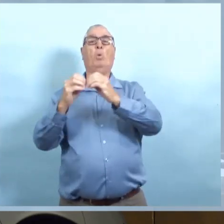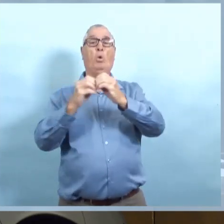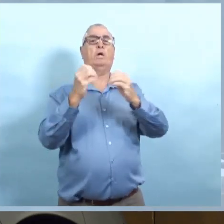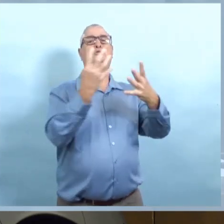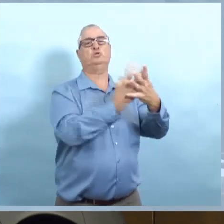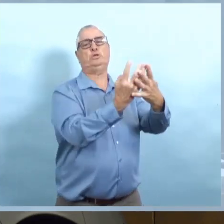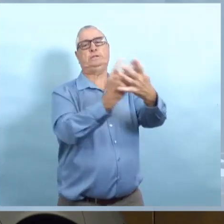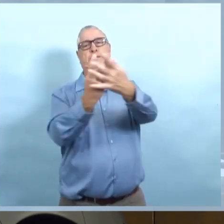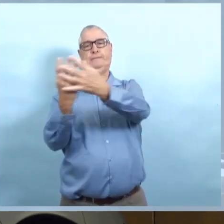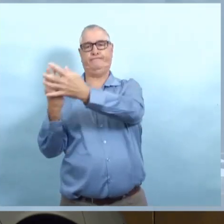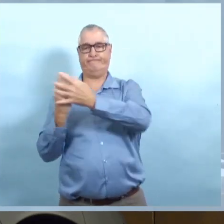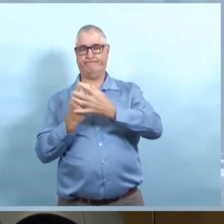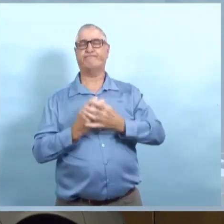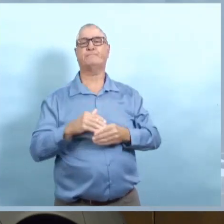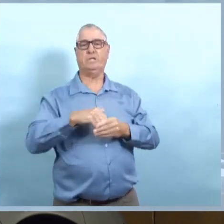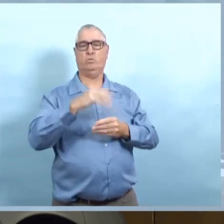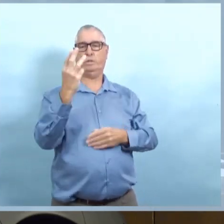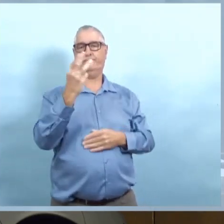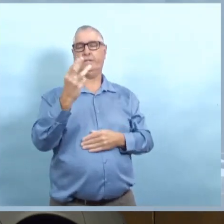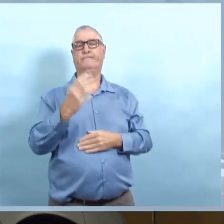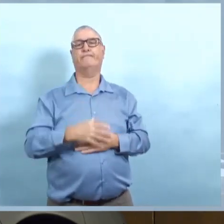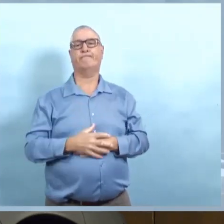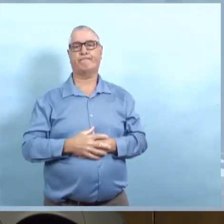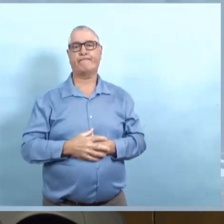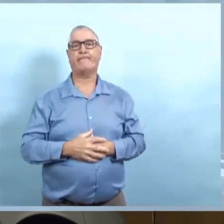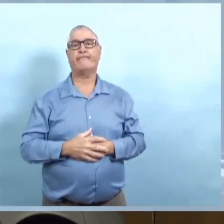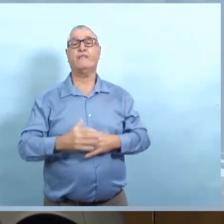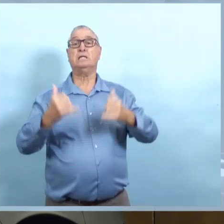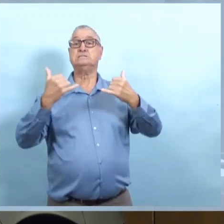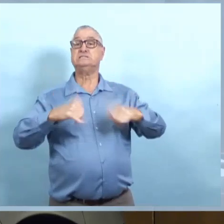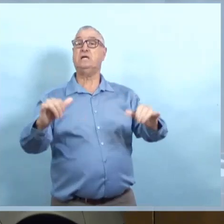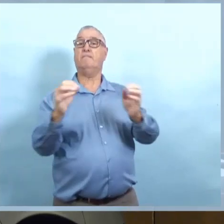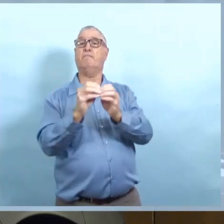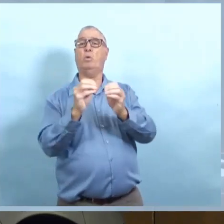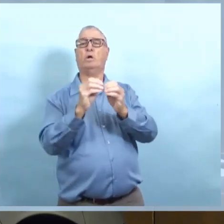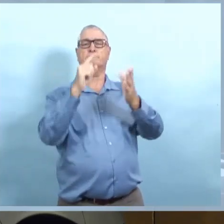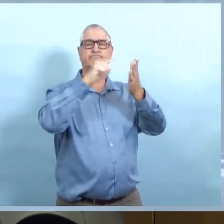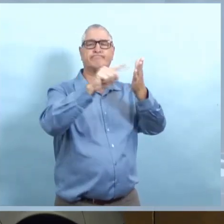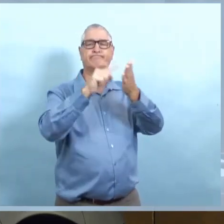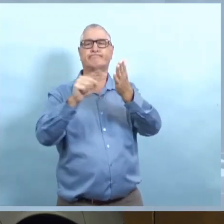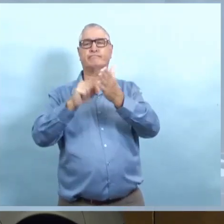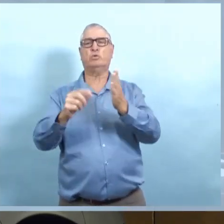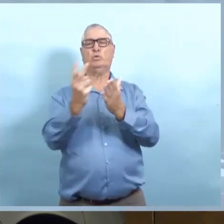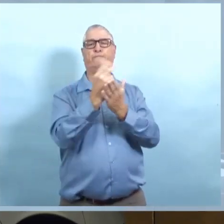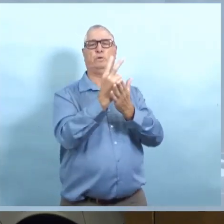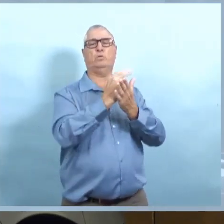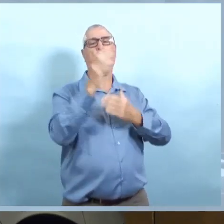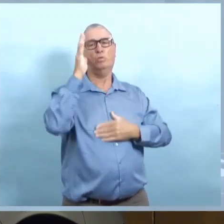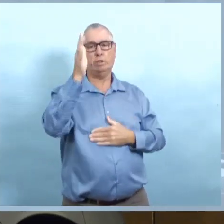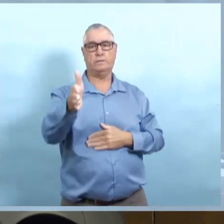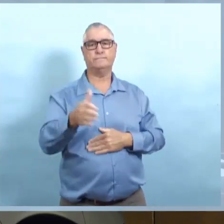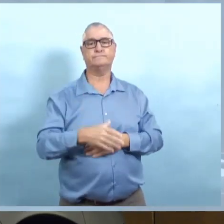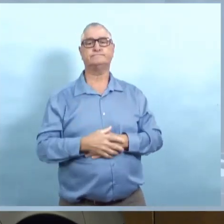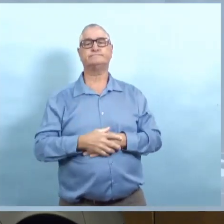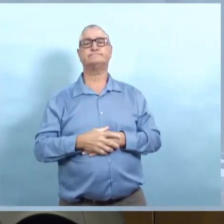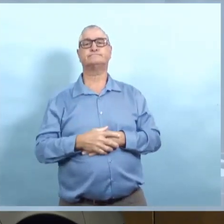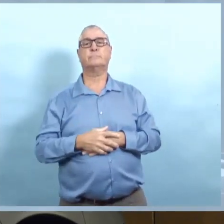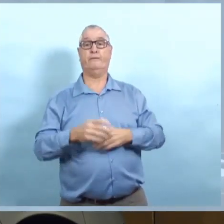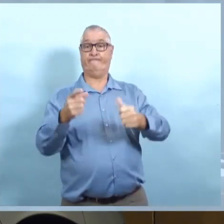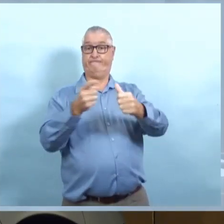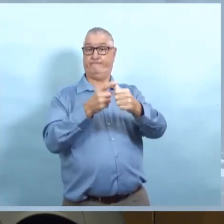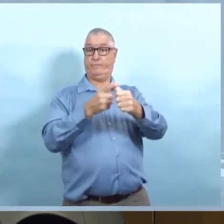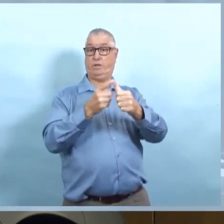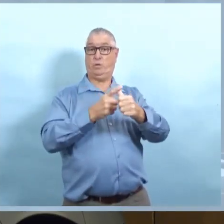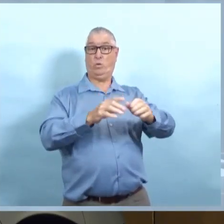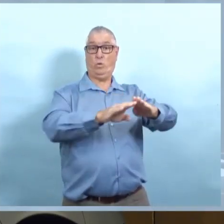les choses se passent bien, où on peut s'améliorer parce que ce que nous avons vu par le passé, c'est qu'il faut ajouter des sites de dépistage. Nous étions heureux de voir que Dynicare